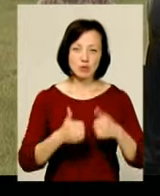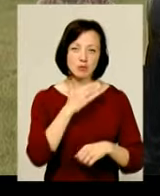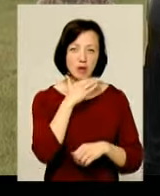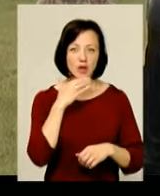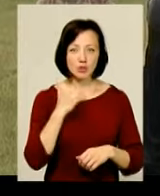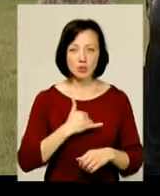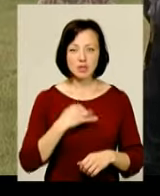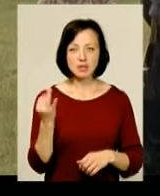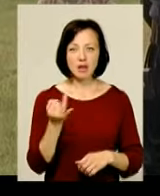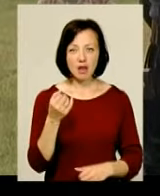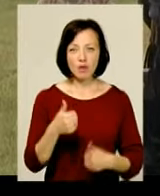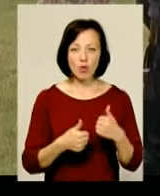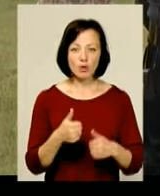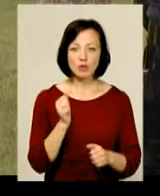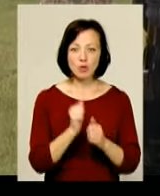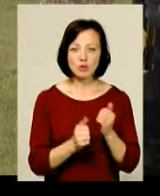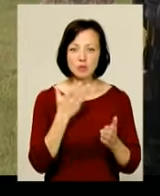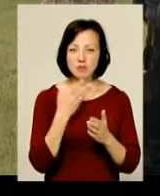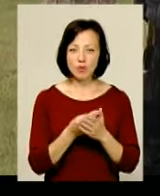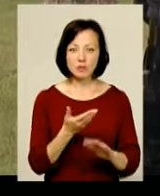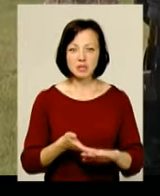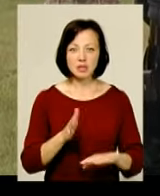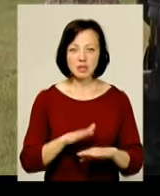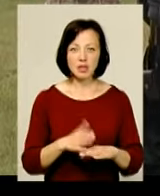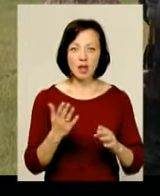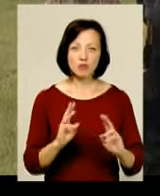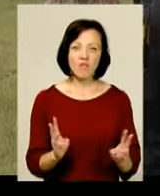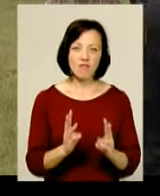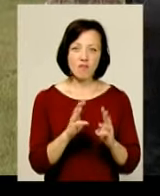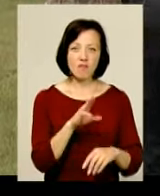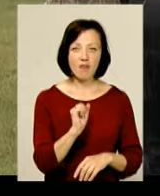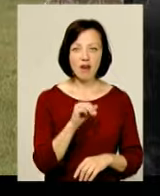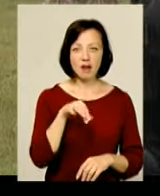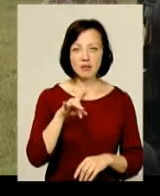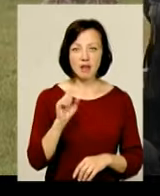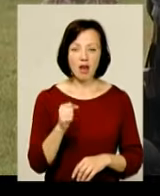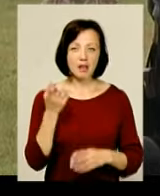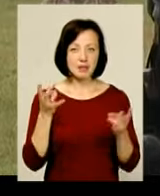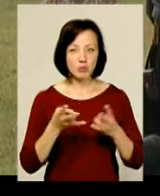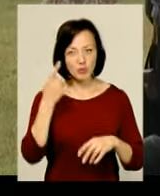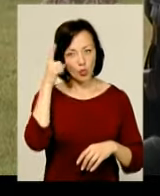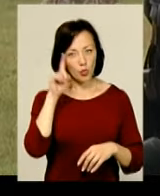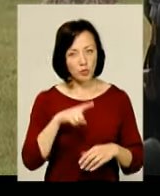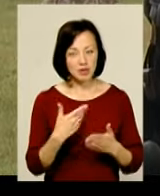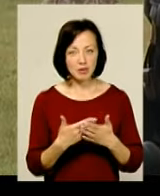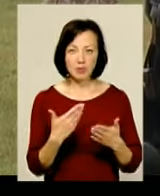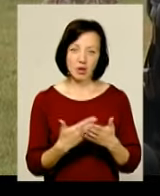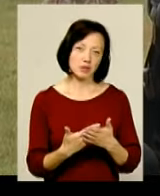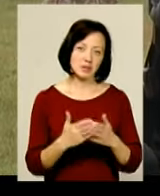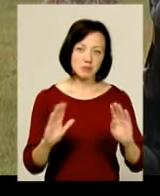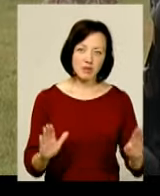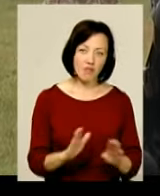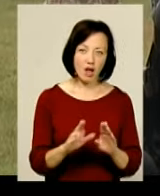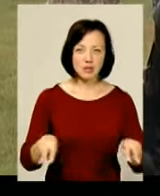у цікавих конкурсів, кожен по-своєму складний. Це якщо ватра, відповідно, потрібно вміти. Якщо ти між